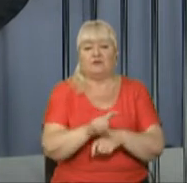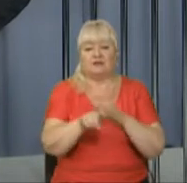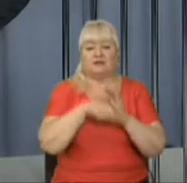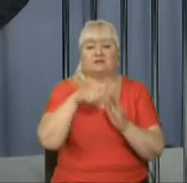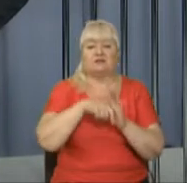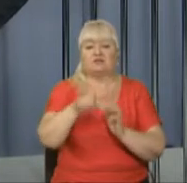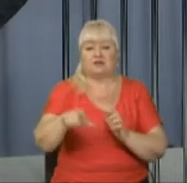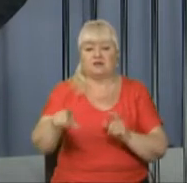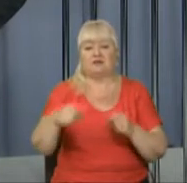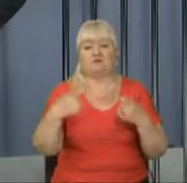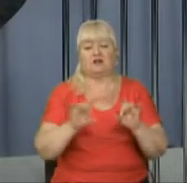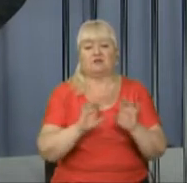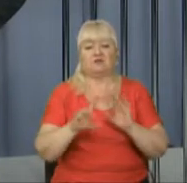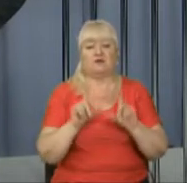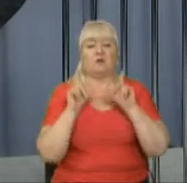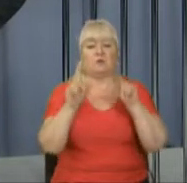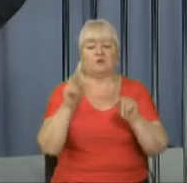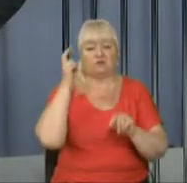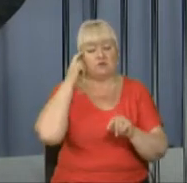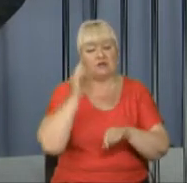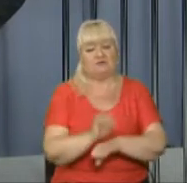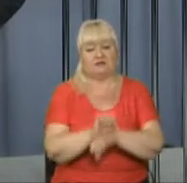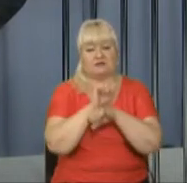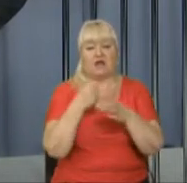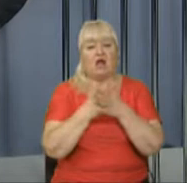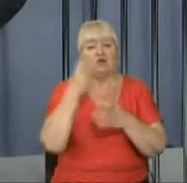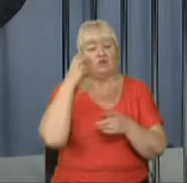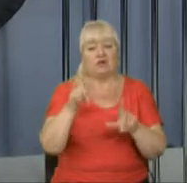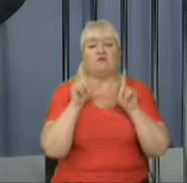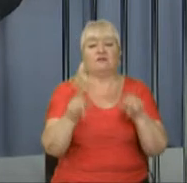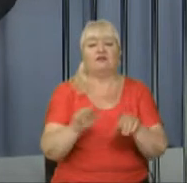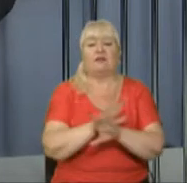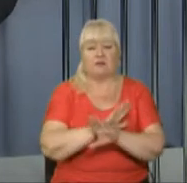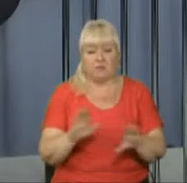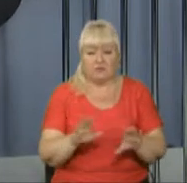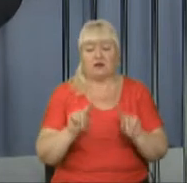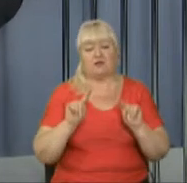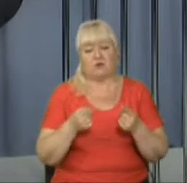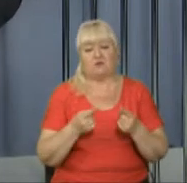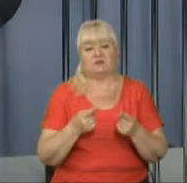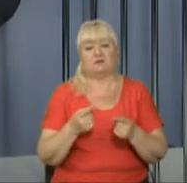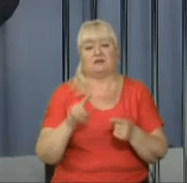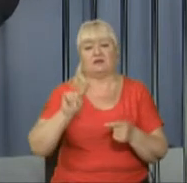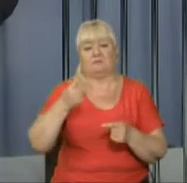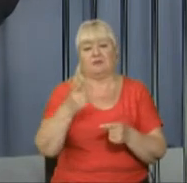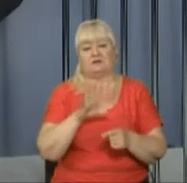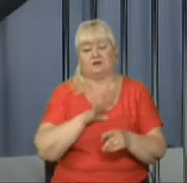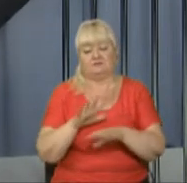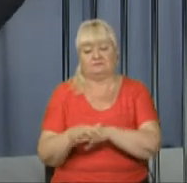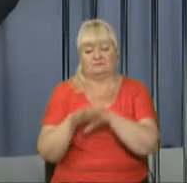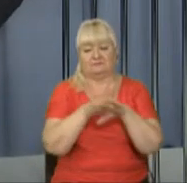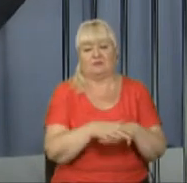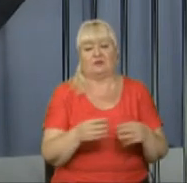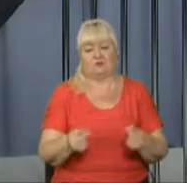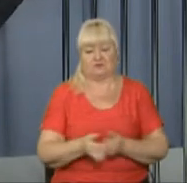на якому вони анонсували поїздку до Києва на страйк. До Києва вони так і не поїхали, оскільки надійшов перший транш коштів.